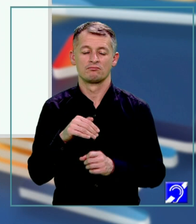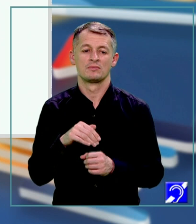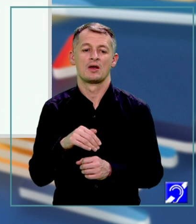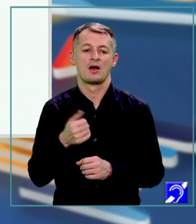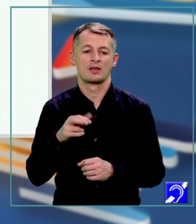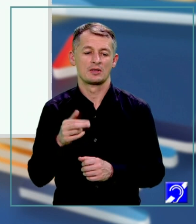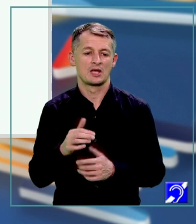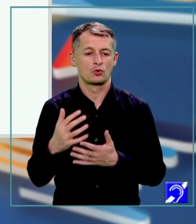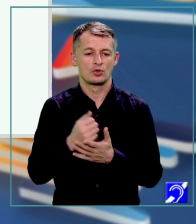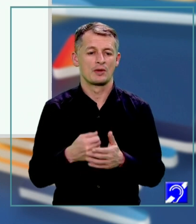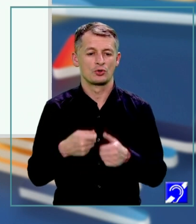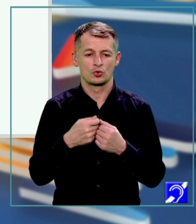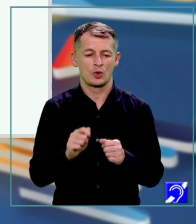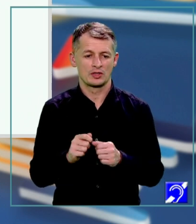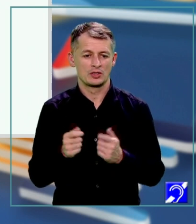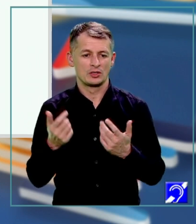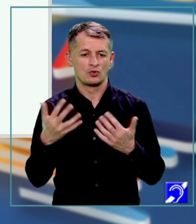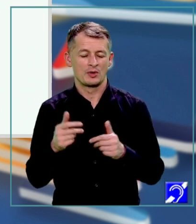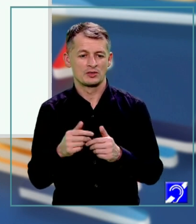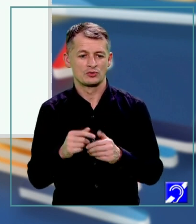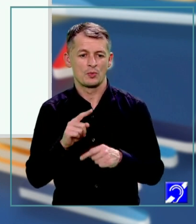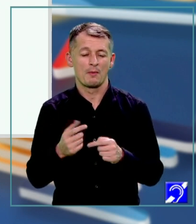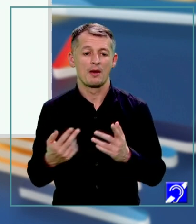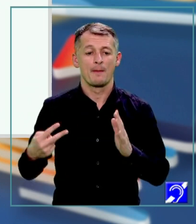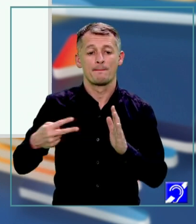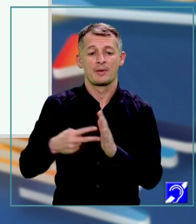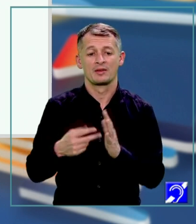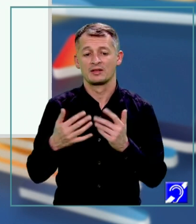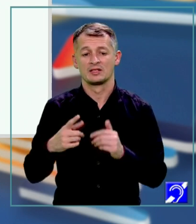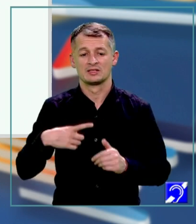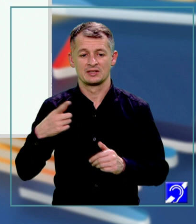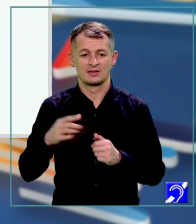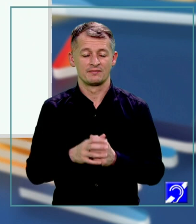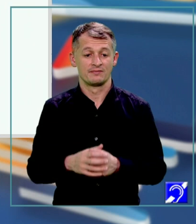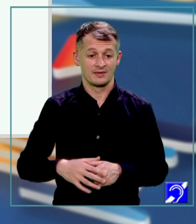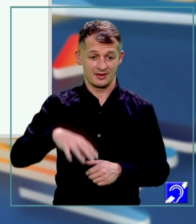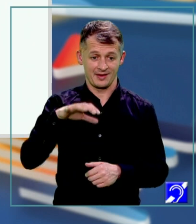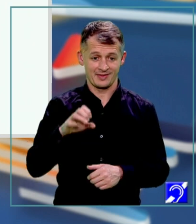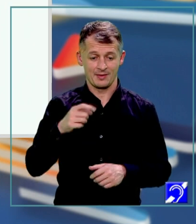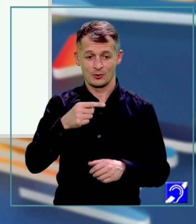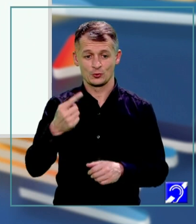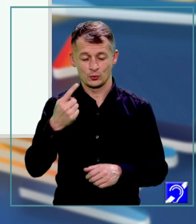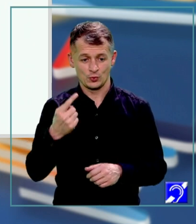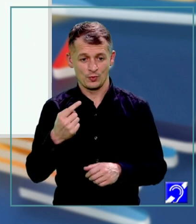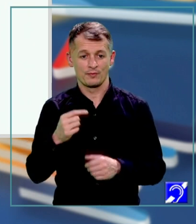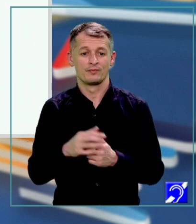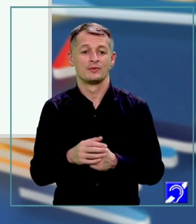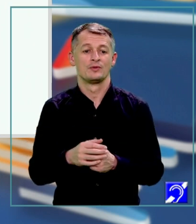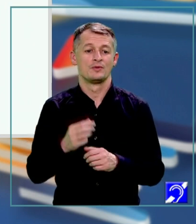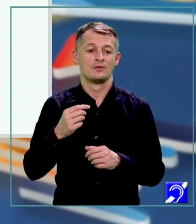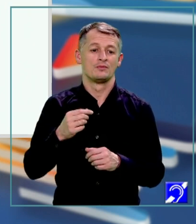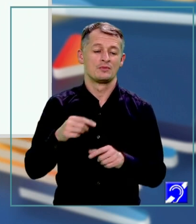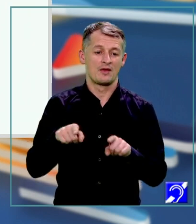prescurtat și să le împar la câte sunt. Deci în cazul nostru e de minus 1 plus e de 2 totul supra 2.